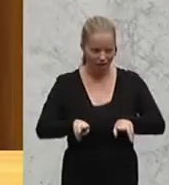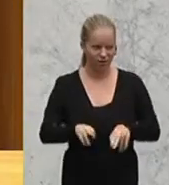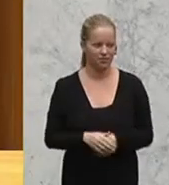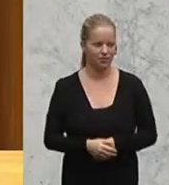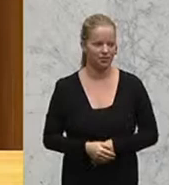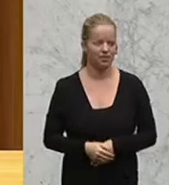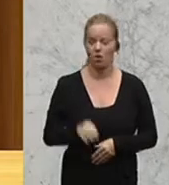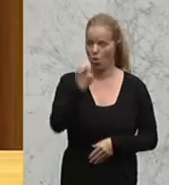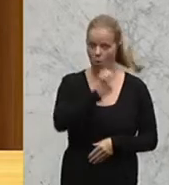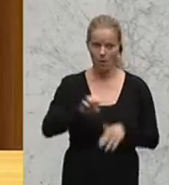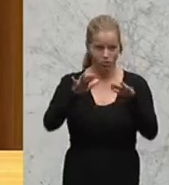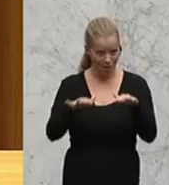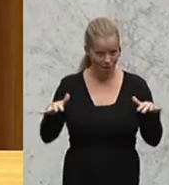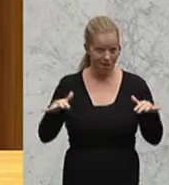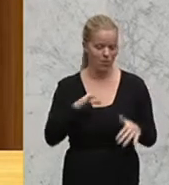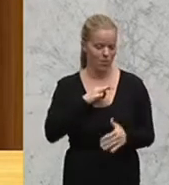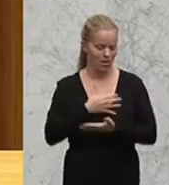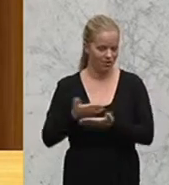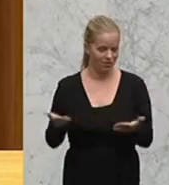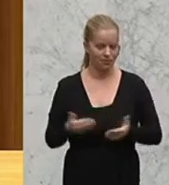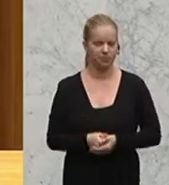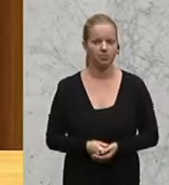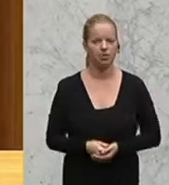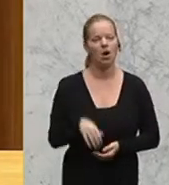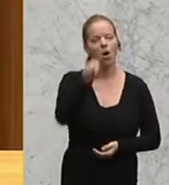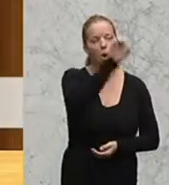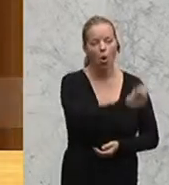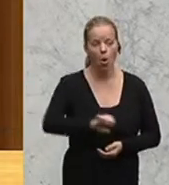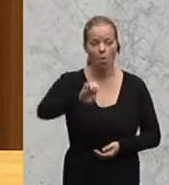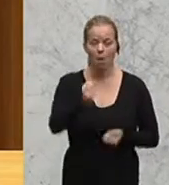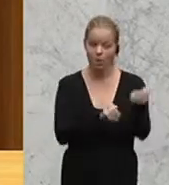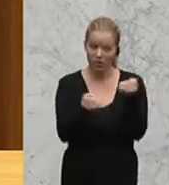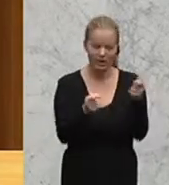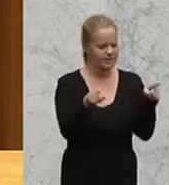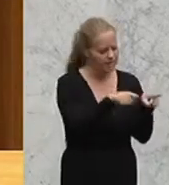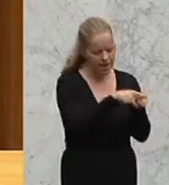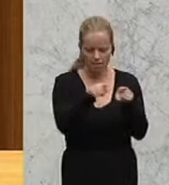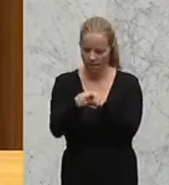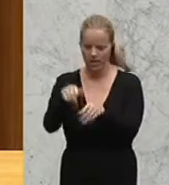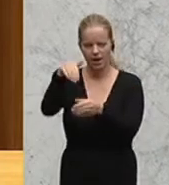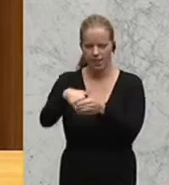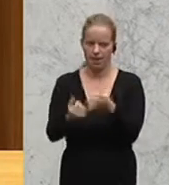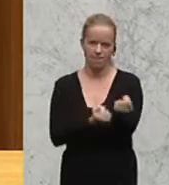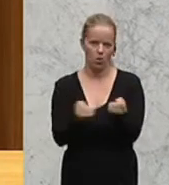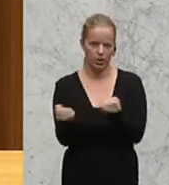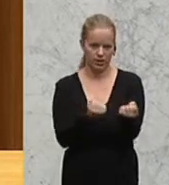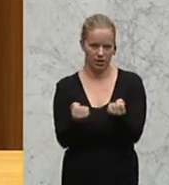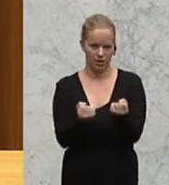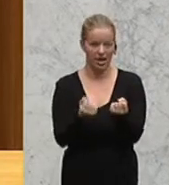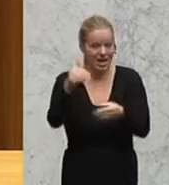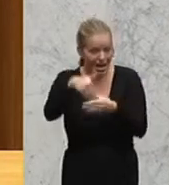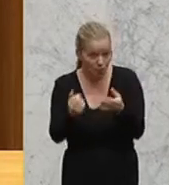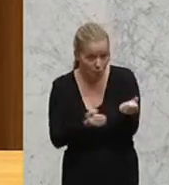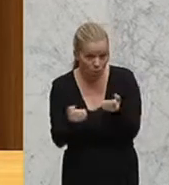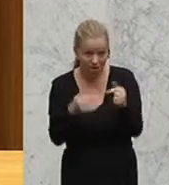Europäischen Parlament, Europapolitik ist Innenpolitik und Innenpolitik, so wie sie hier im Nationalrat diskutiert wird,